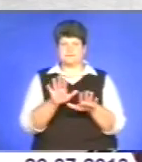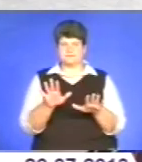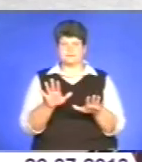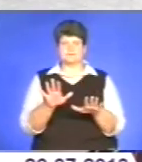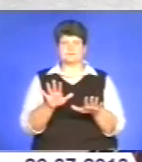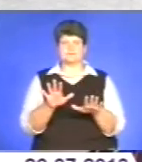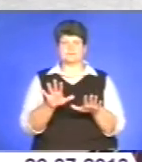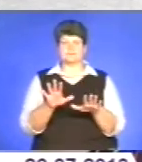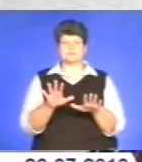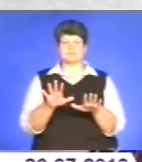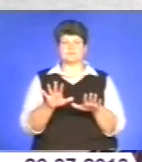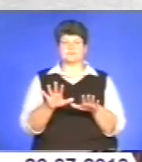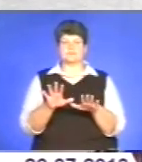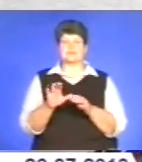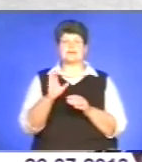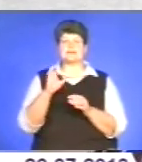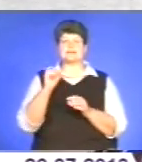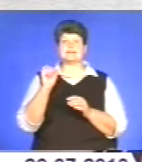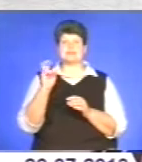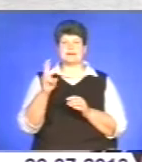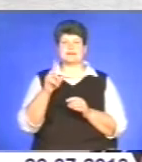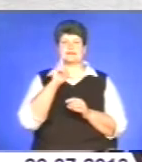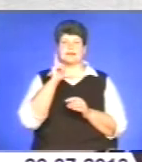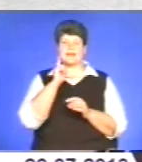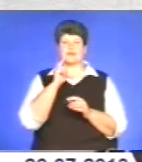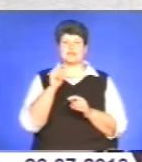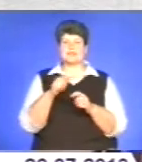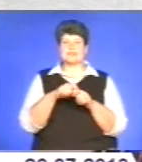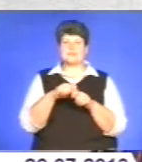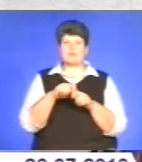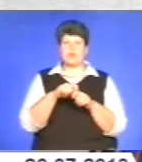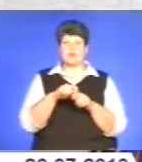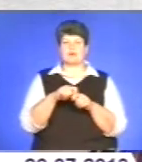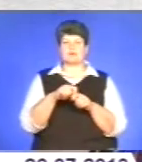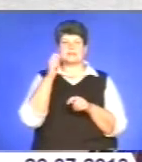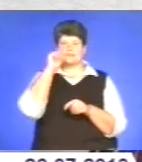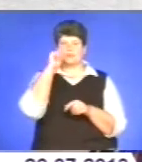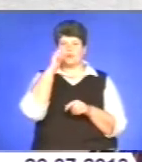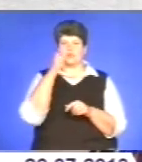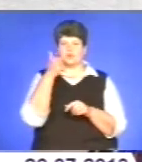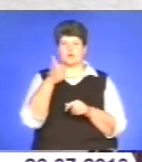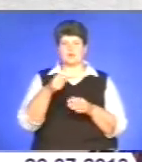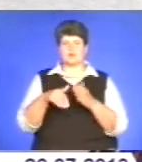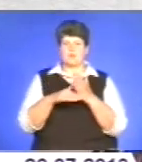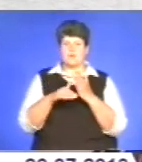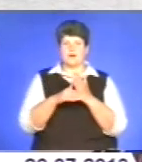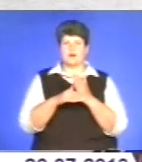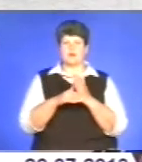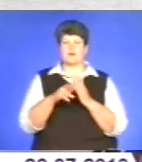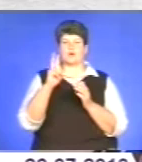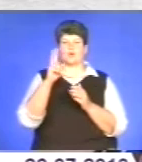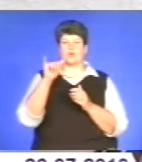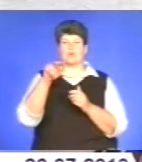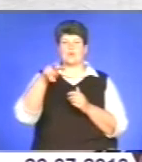Сік зеленої цибулі добре допомагає після укусів комарів біле молочко кульбаби, або